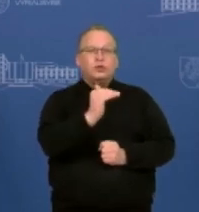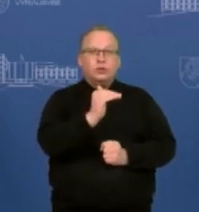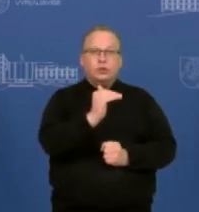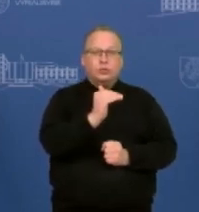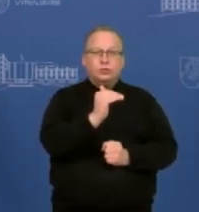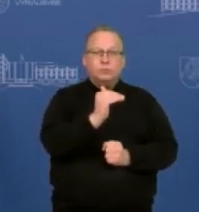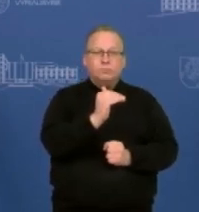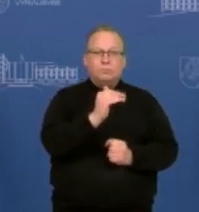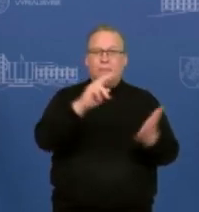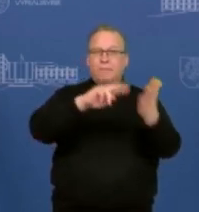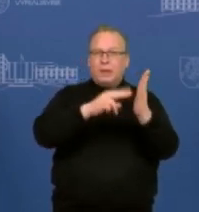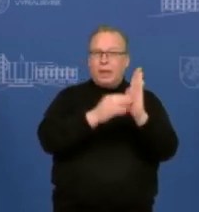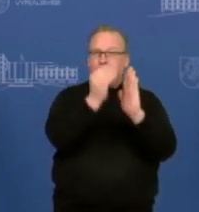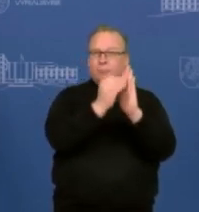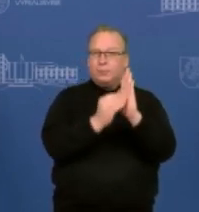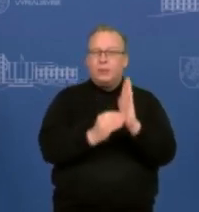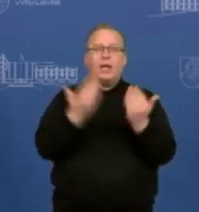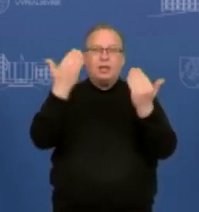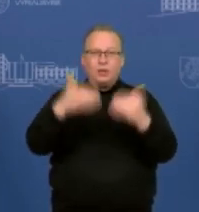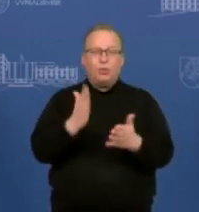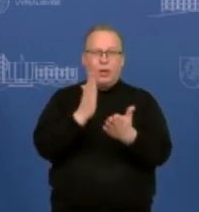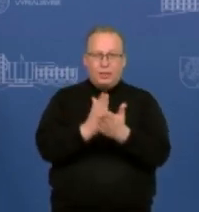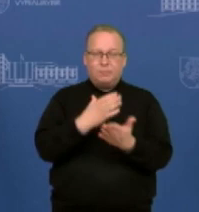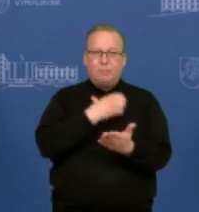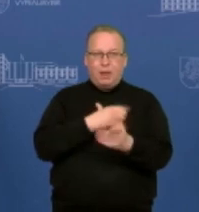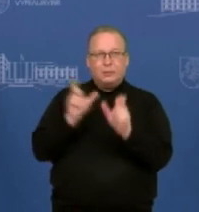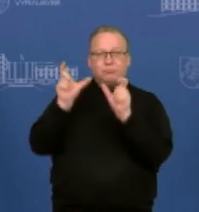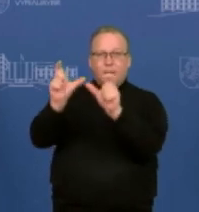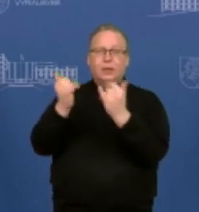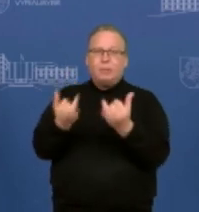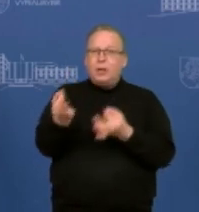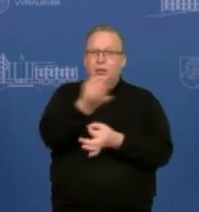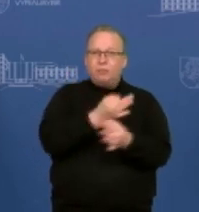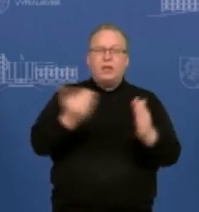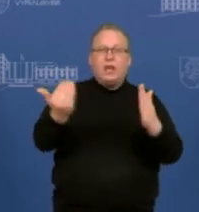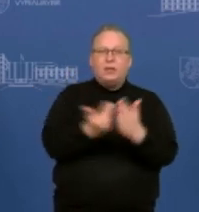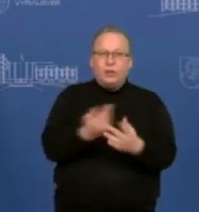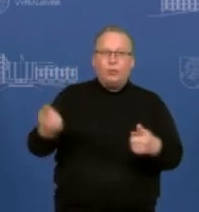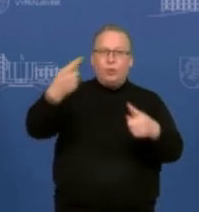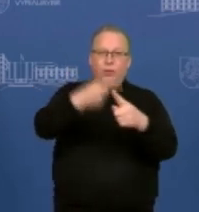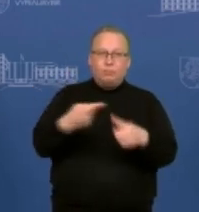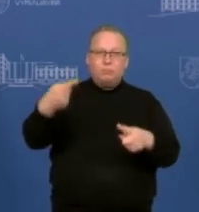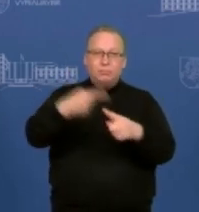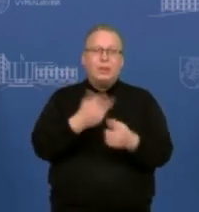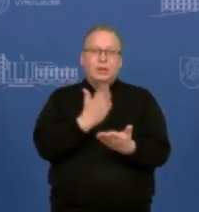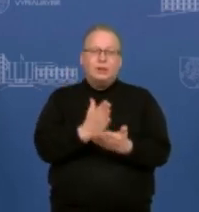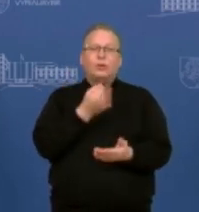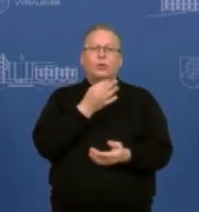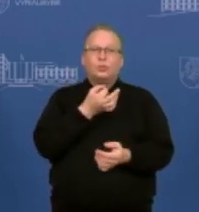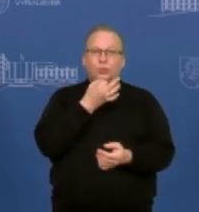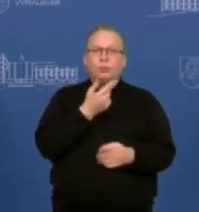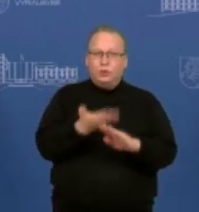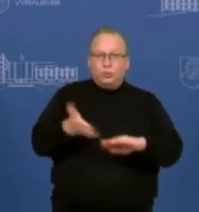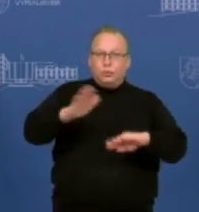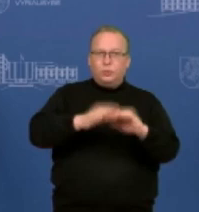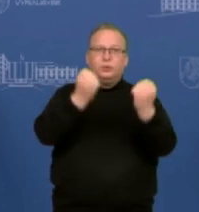jau esame susankcionavę, tai dabar diskusija dėl kiekvieno naujo yra sudėtingesnė. Svarbus